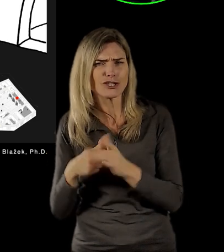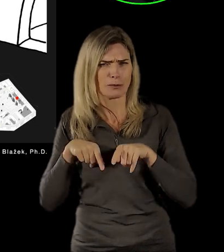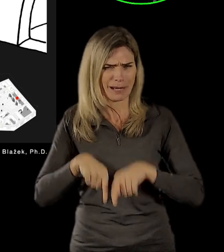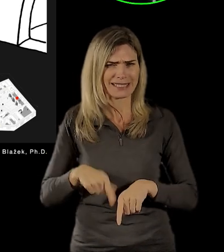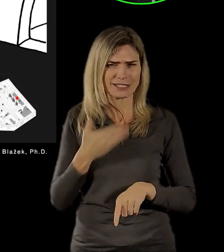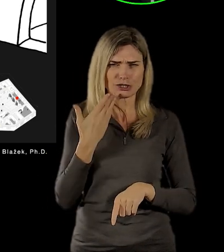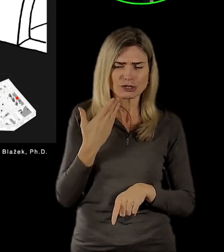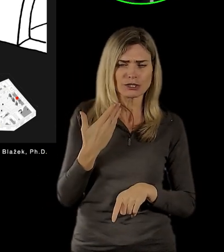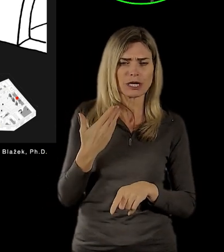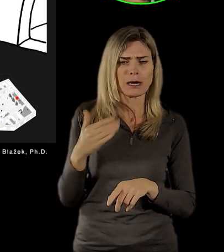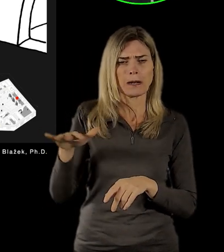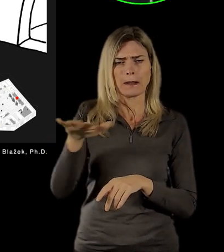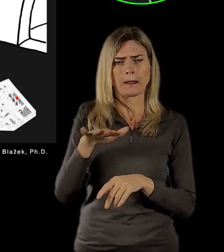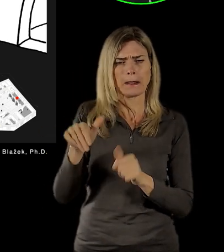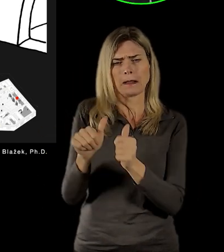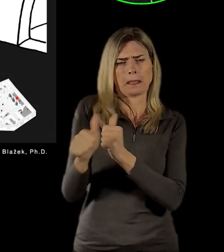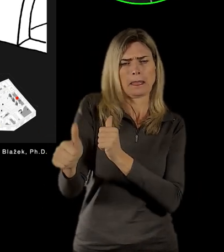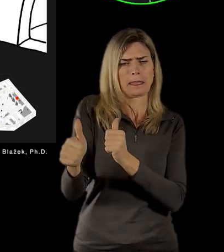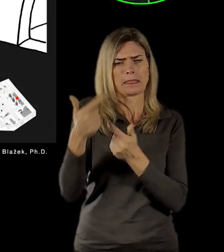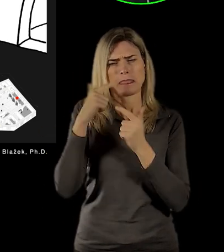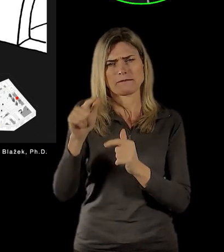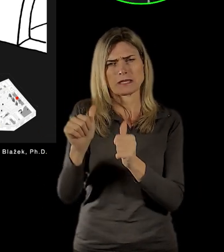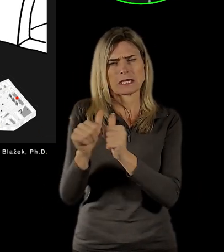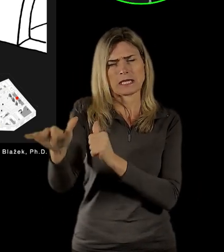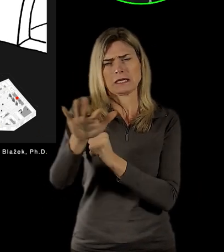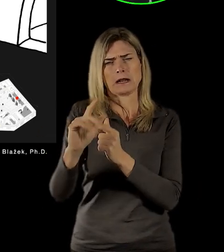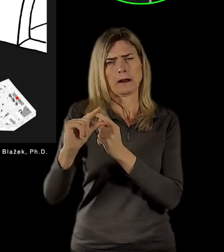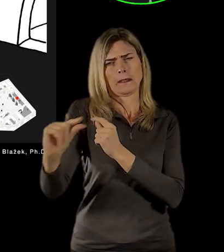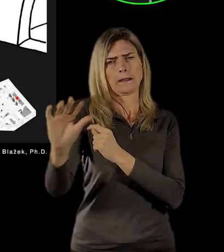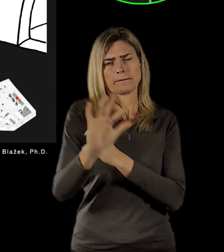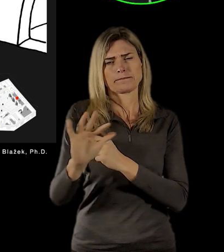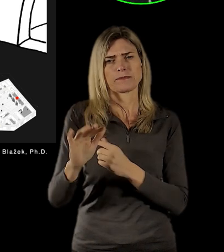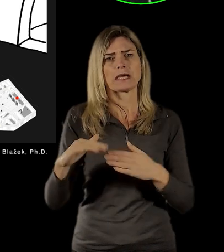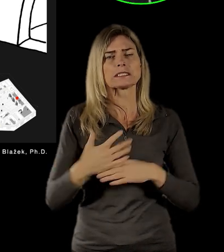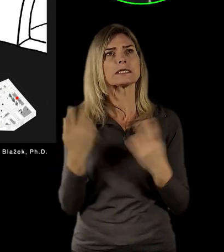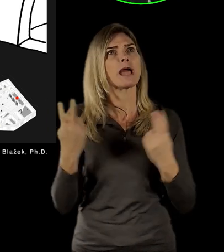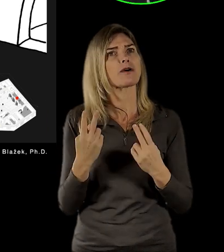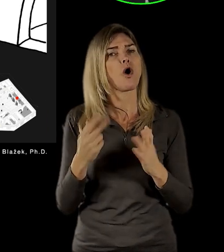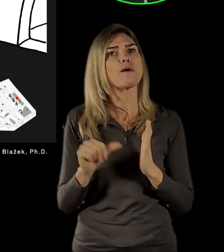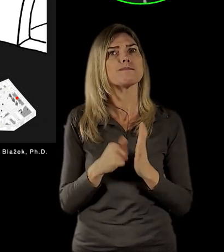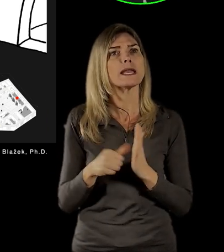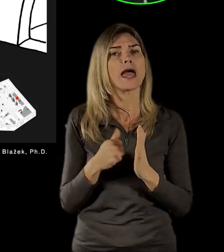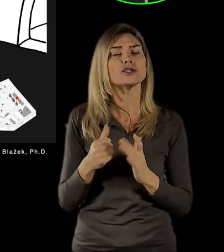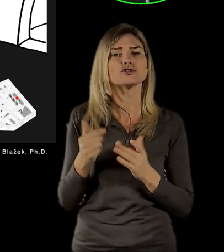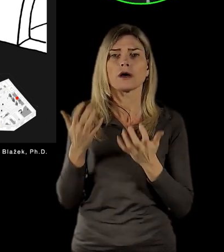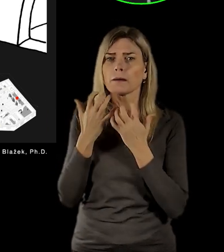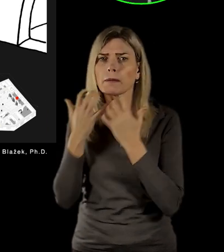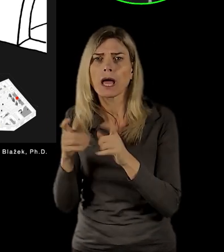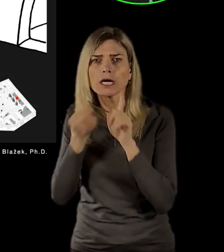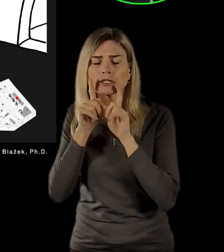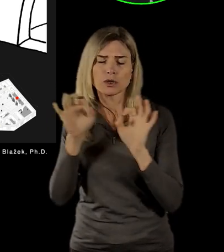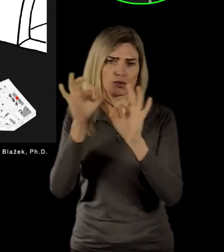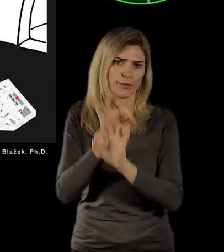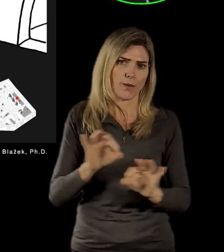vlastně mizel ze scény historie, Beneš se o něj vůbec nepostaral, přestože se